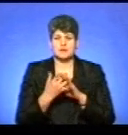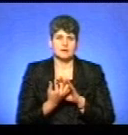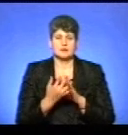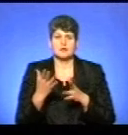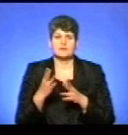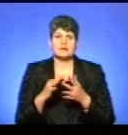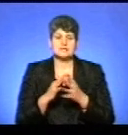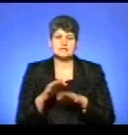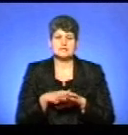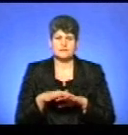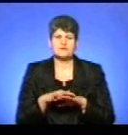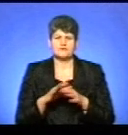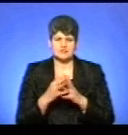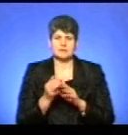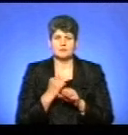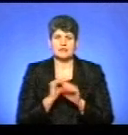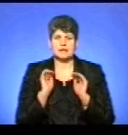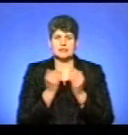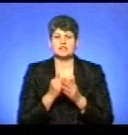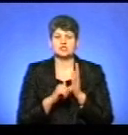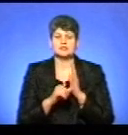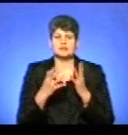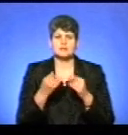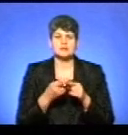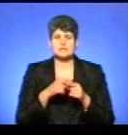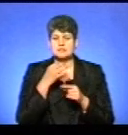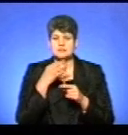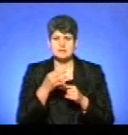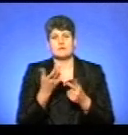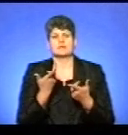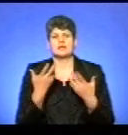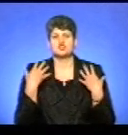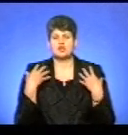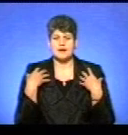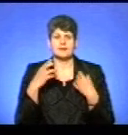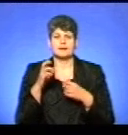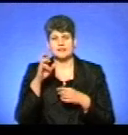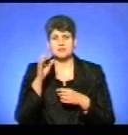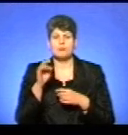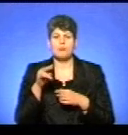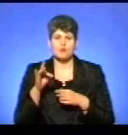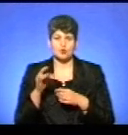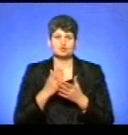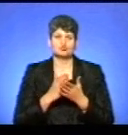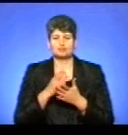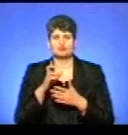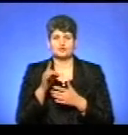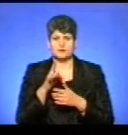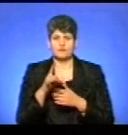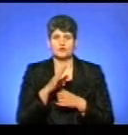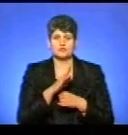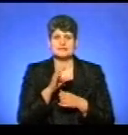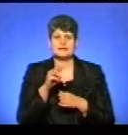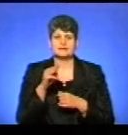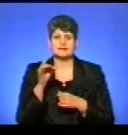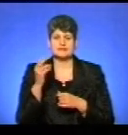пунктах ввели карантин на 60 днів. Про це повідомив виконувач обов'язків начальника Держпродспоживслужби в Буджицькому районі Володимир